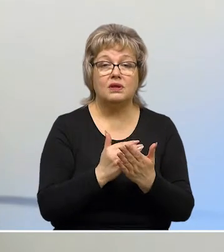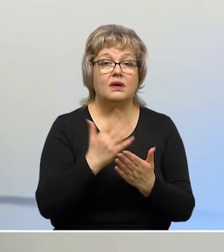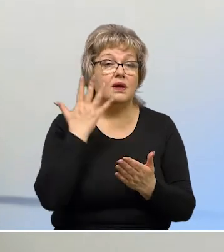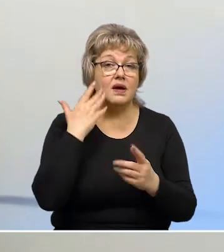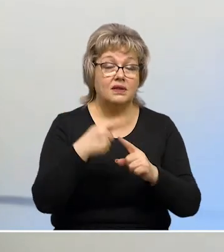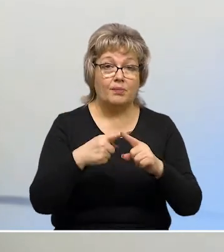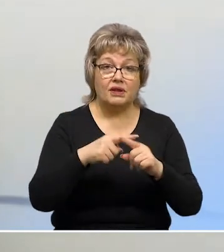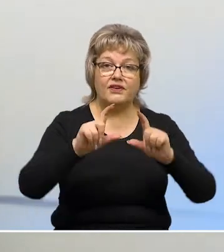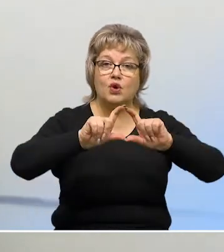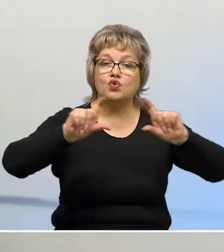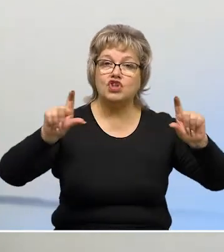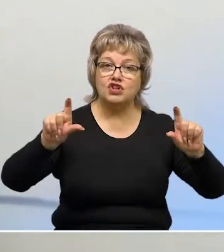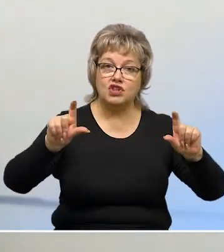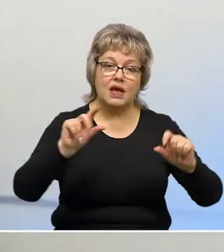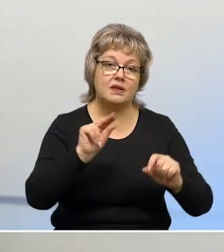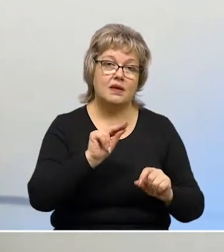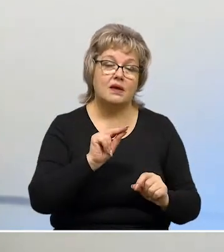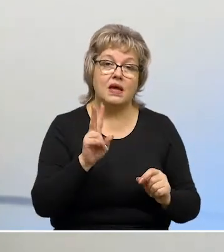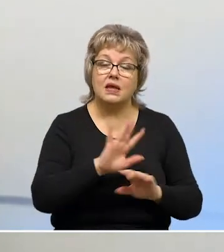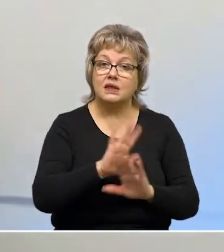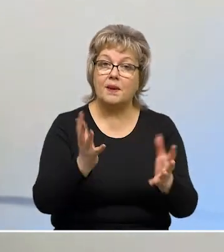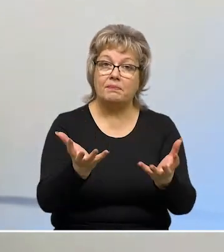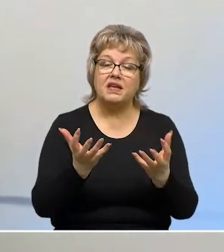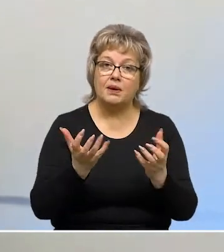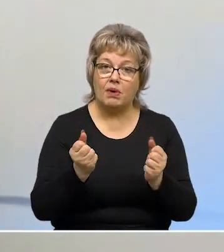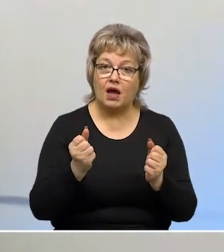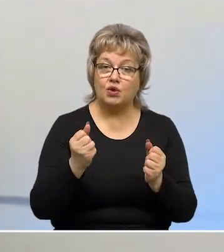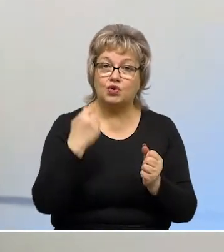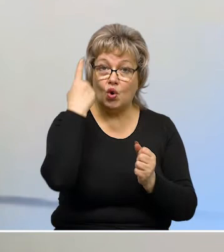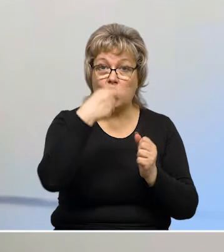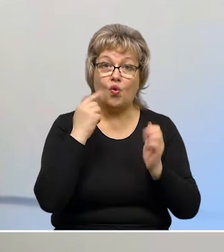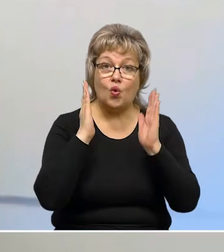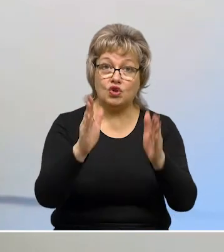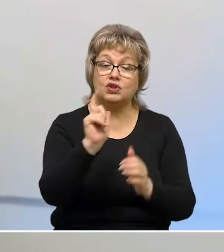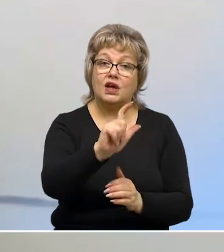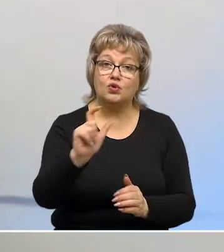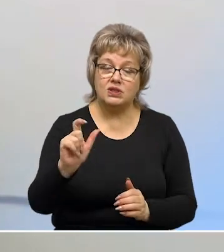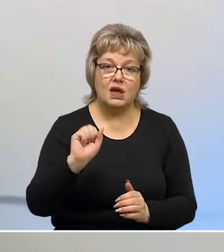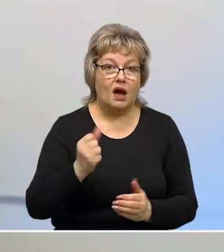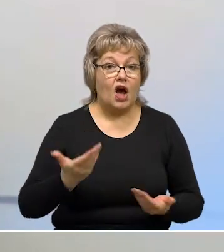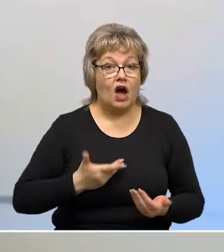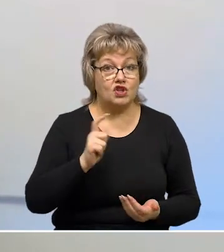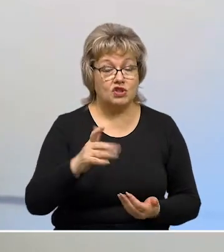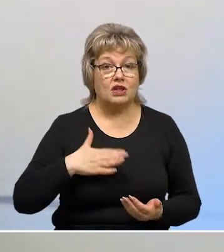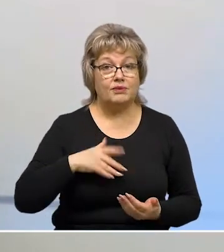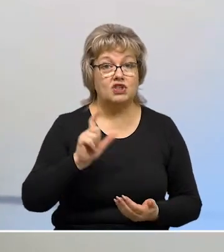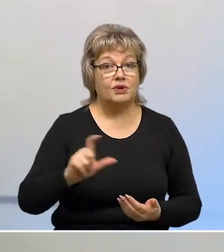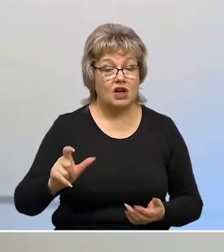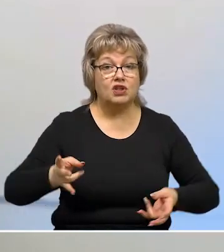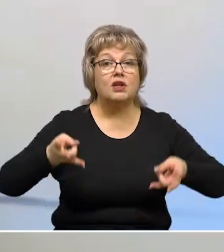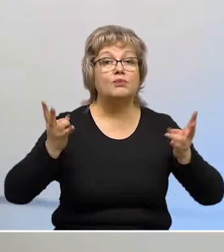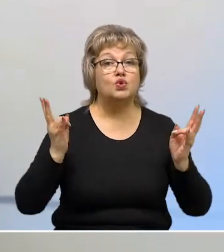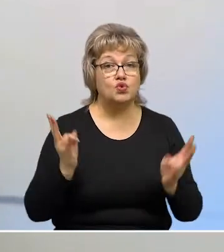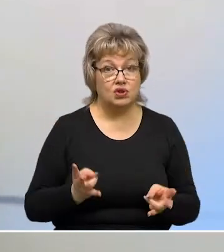половина учреждений не принимает точно людей, а жителям, нашим